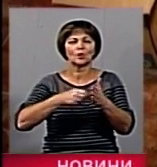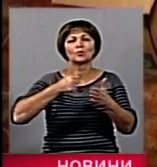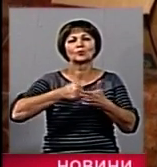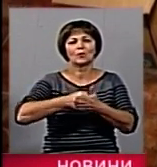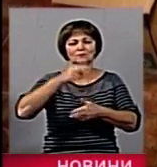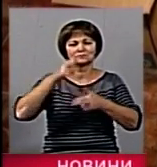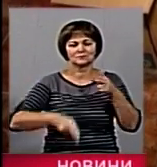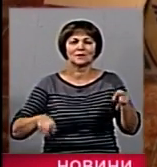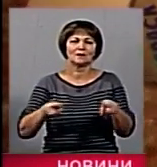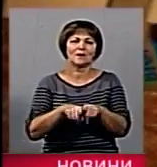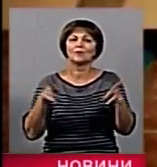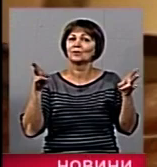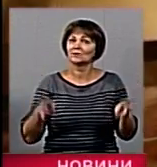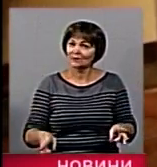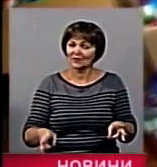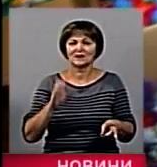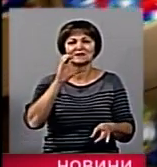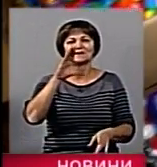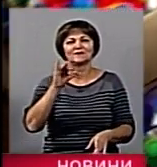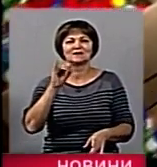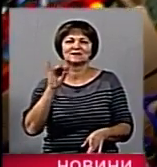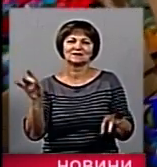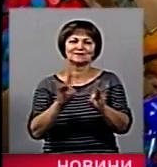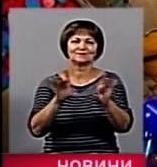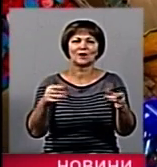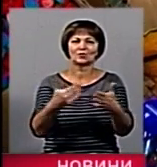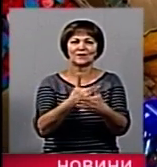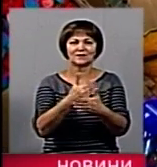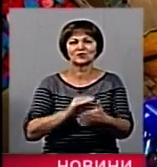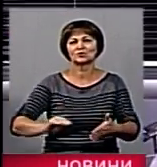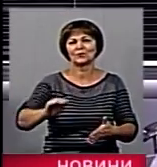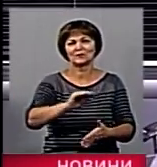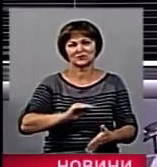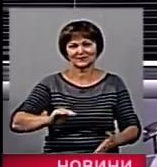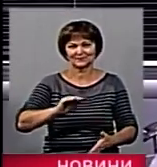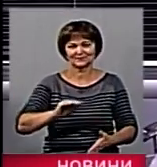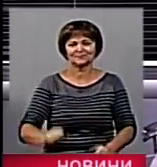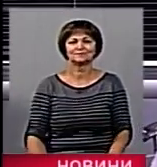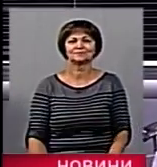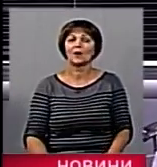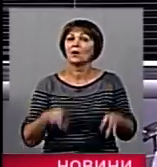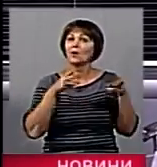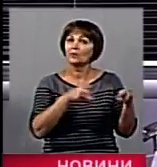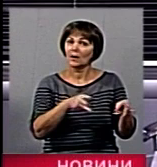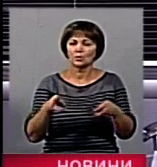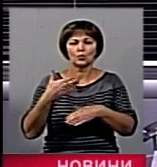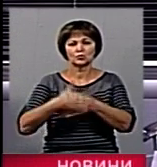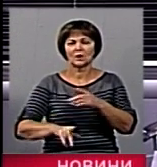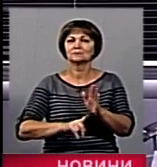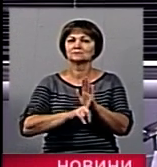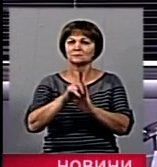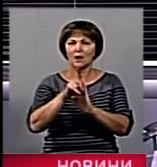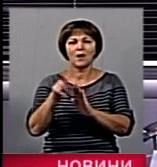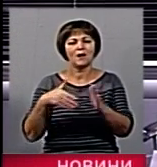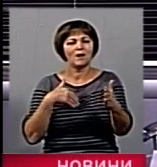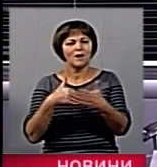доки буде така потреба. Юлія Свінціцька, Ігор Грач, новини Житомирщини. Опалювальний сезон вже стартував, а